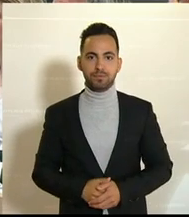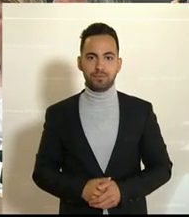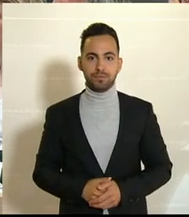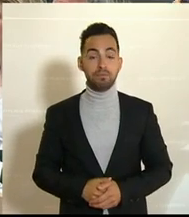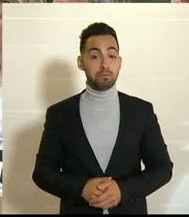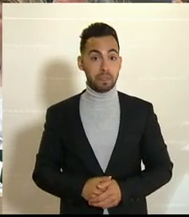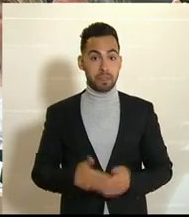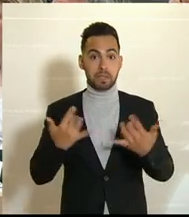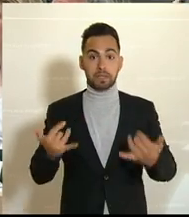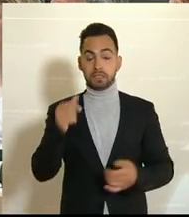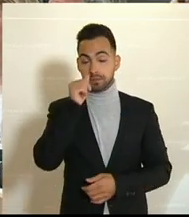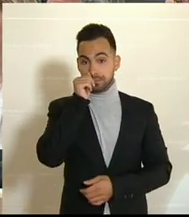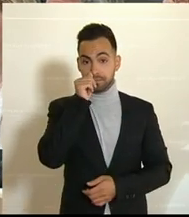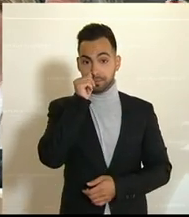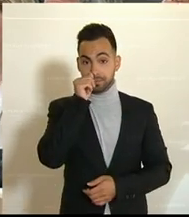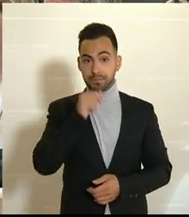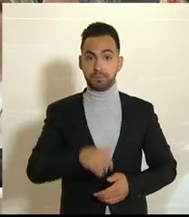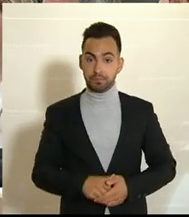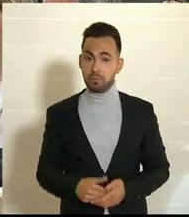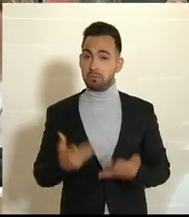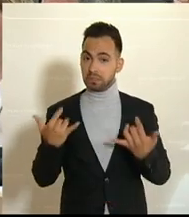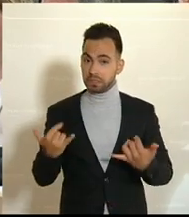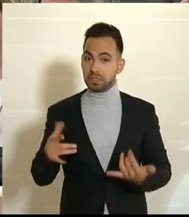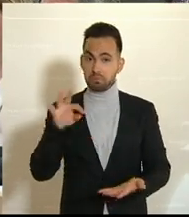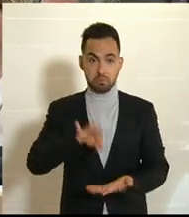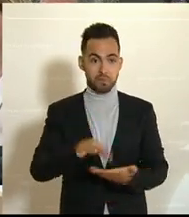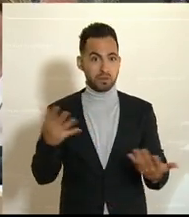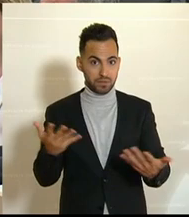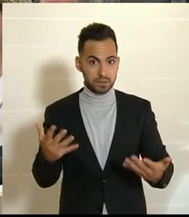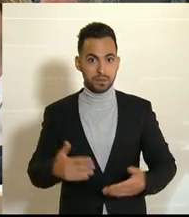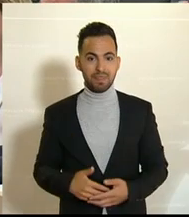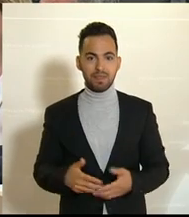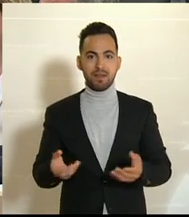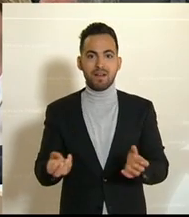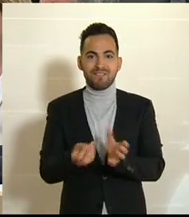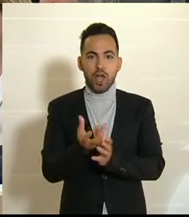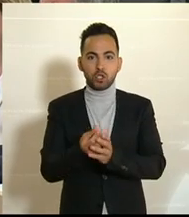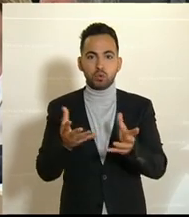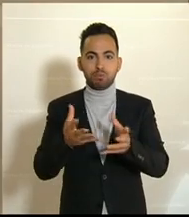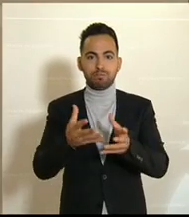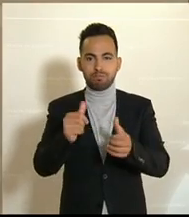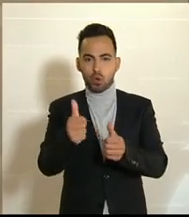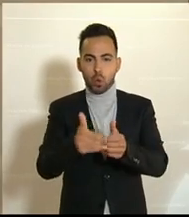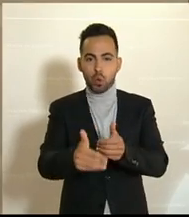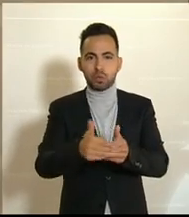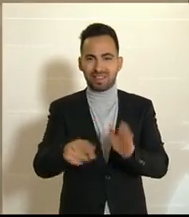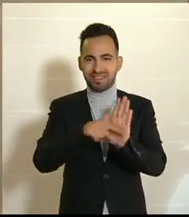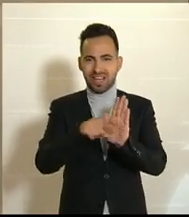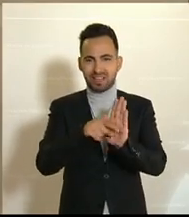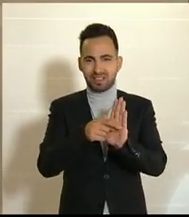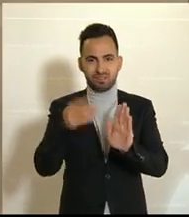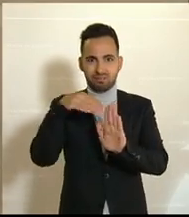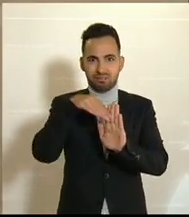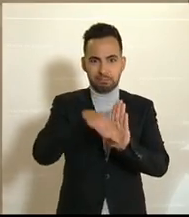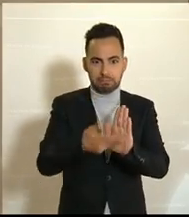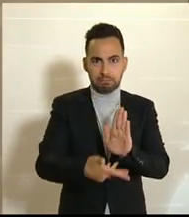Und derzeit ändern sich die Wachstumsprognosen, die leider Negativprognosen sind,